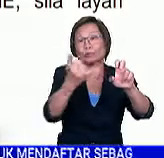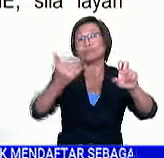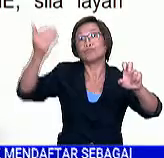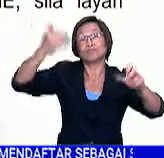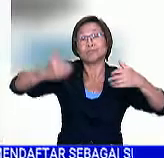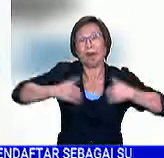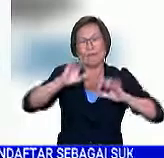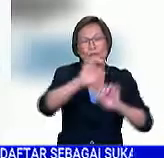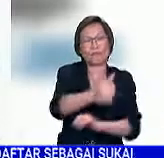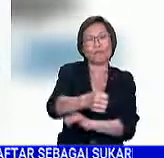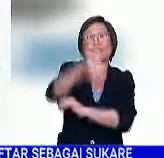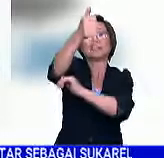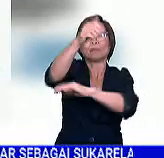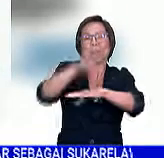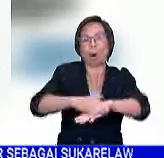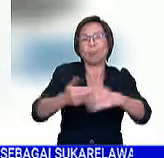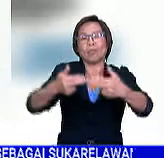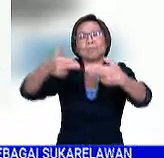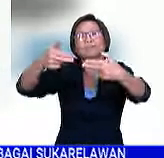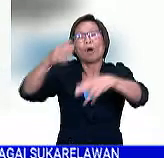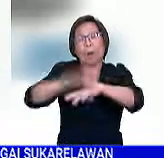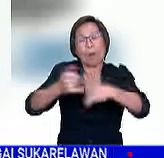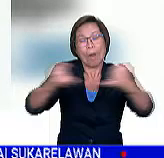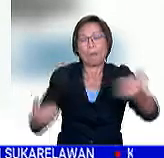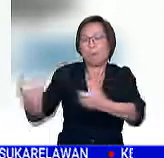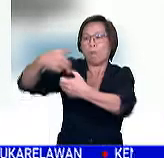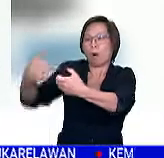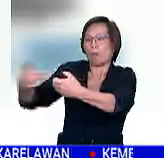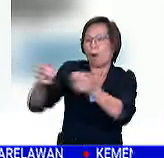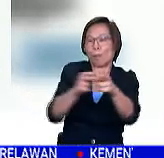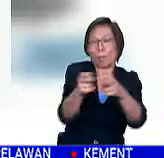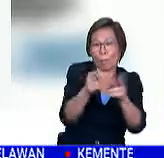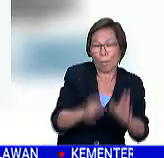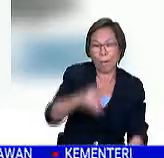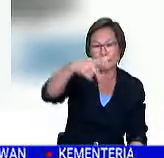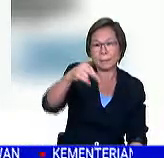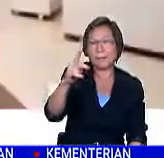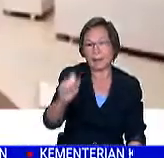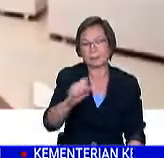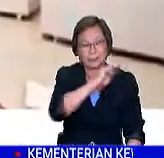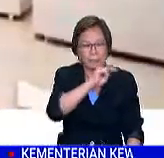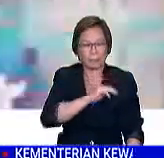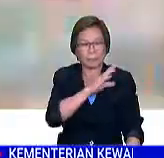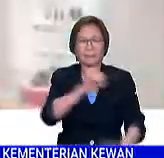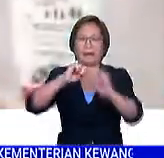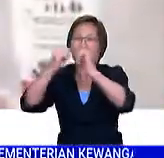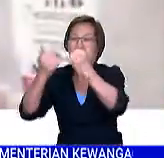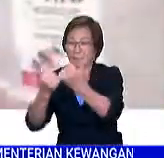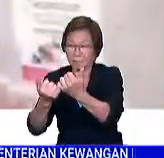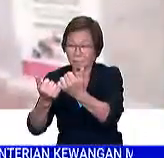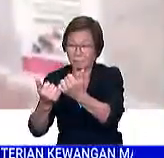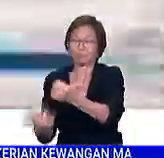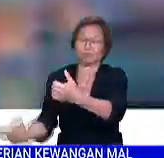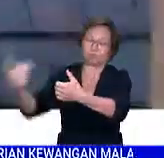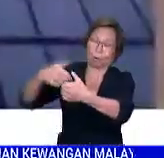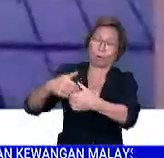Diadakan julung kalinya secara dalam talian. Ia disertai pemain industri PKS, kementerian dan agensi berkaitan, juga